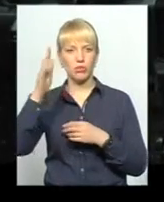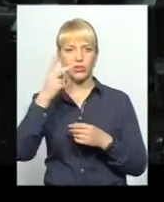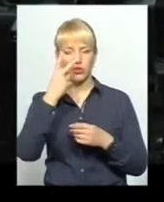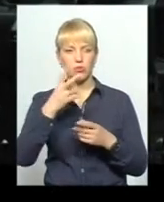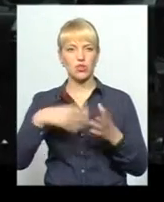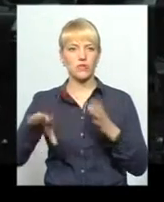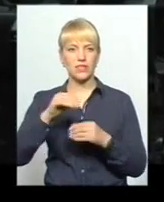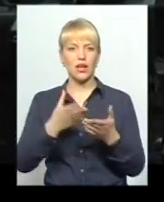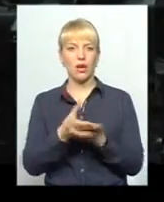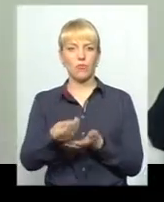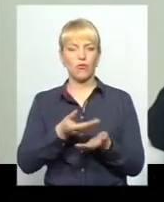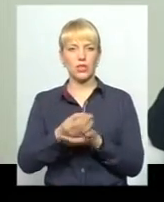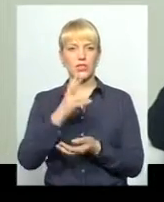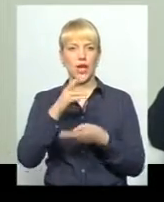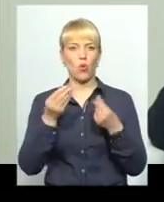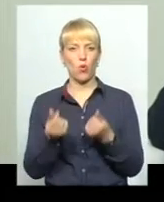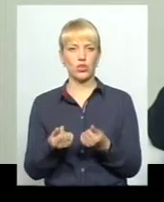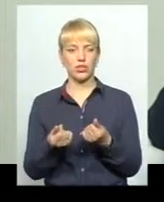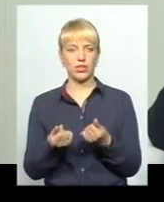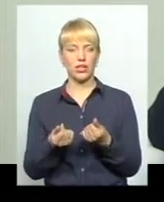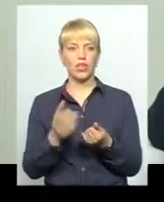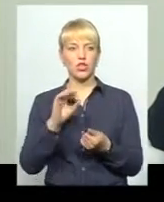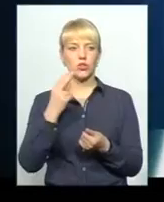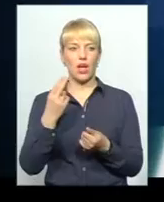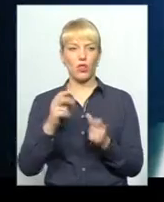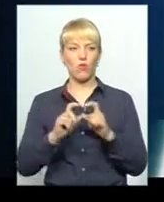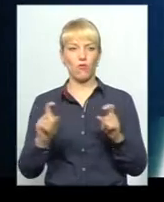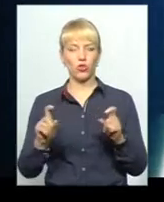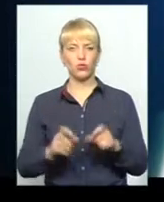профінансуємо, в тому числі за кошти спеціального фонду.